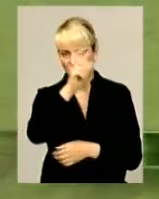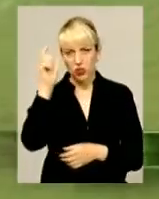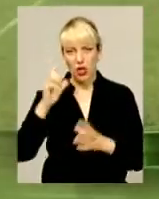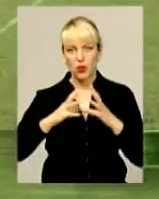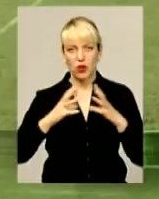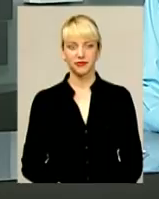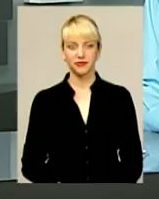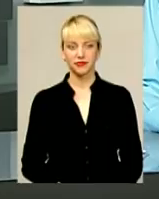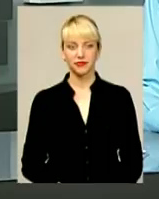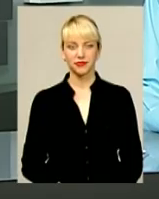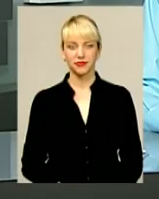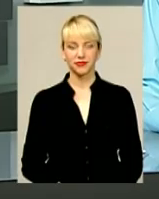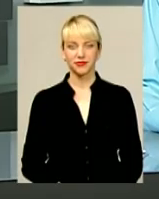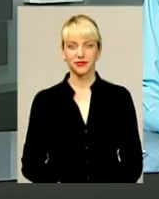регбі.